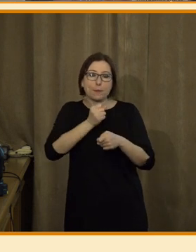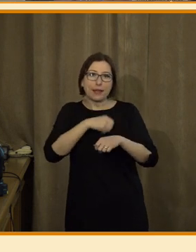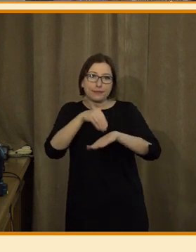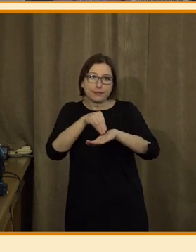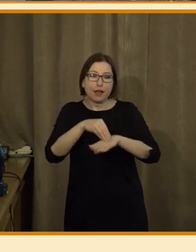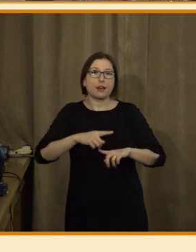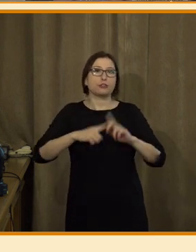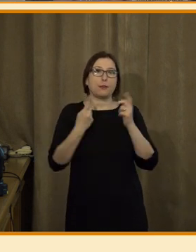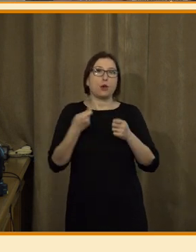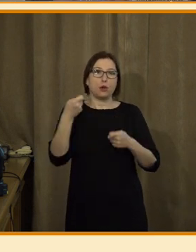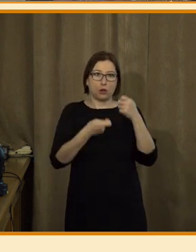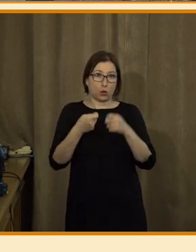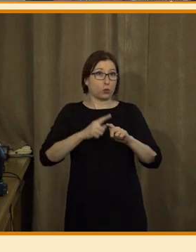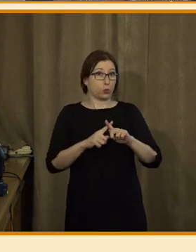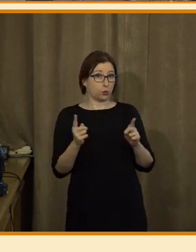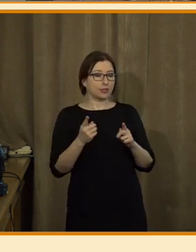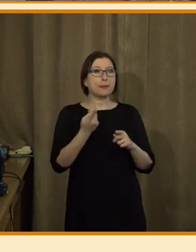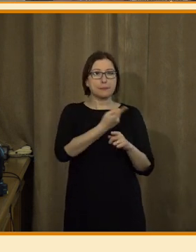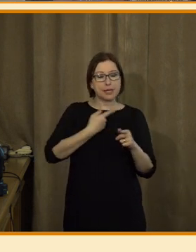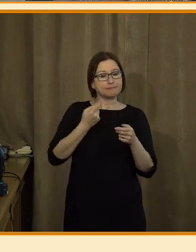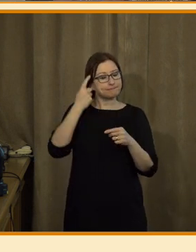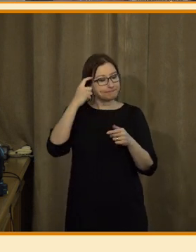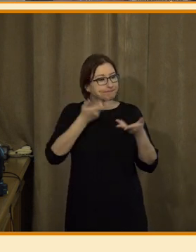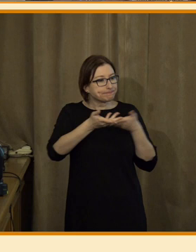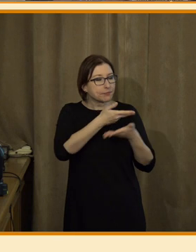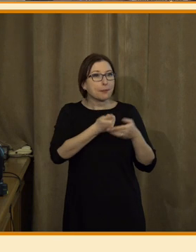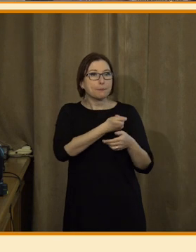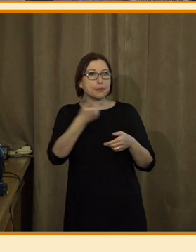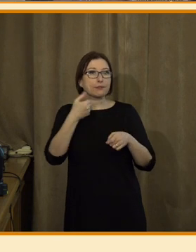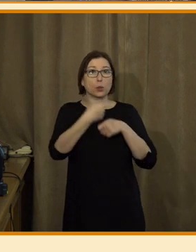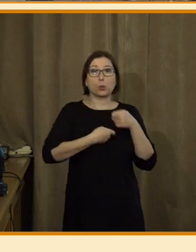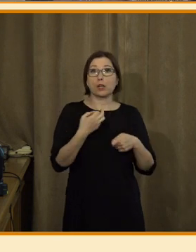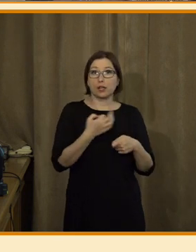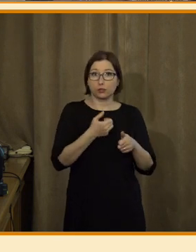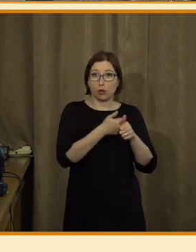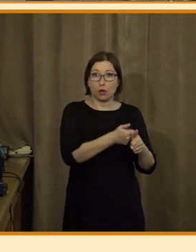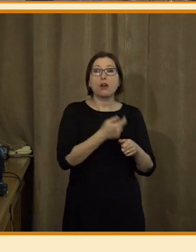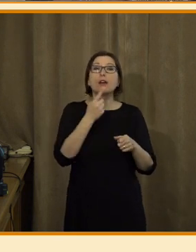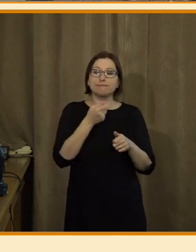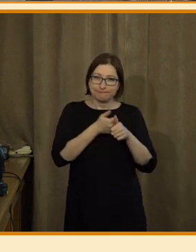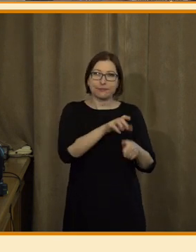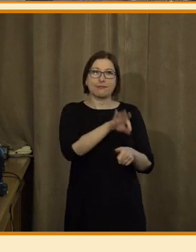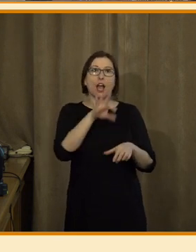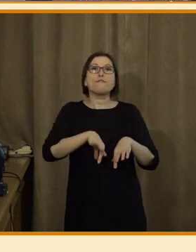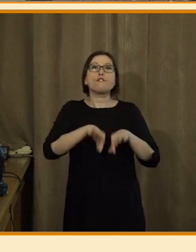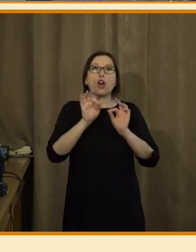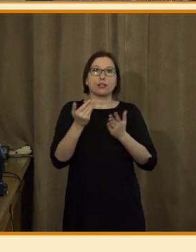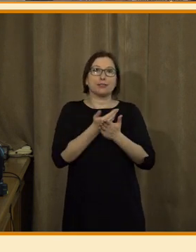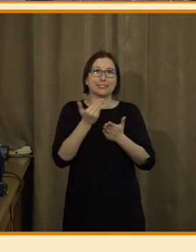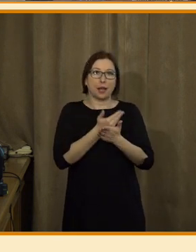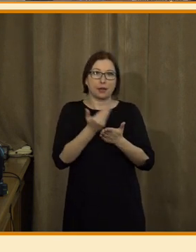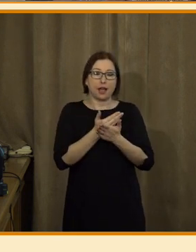My když jsme se bavili v redakci o tom, co jako první zvolit, tak jsme se nakonec rozhodli pro volební zpravodajství, protože